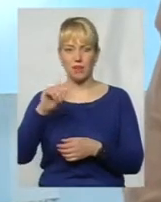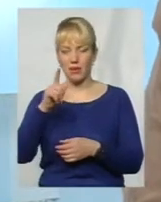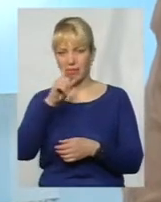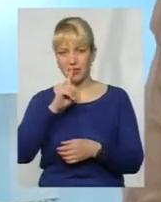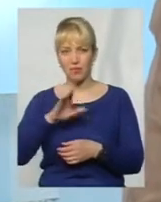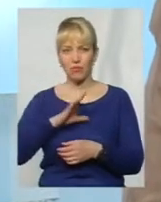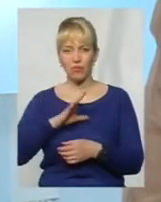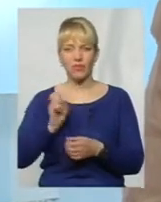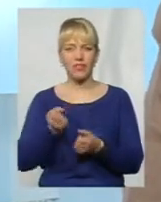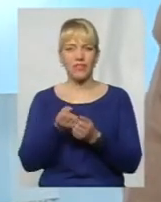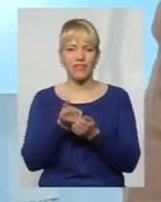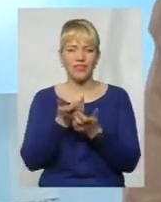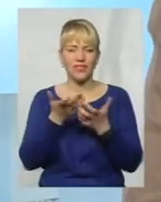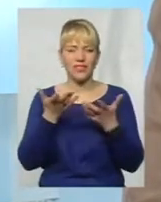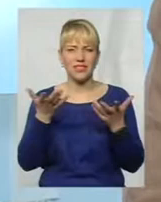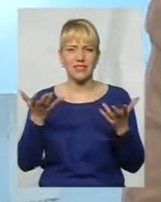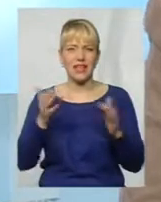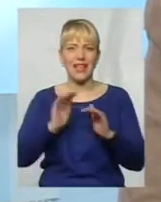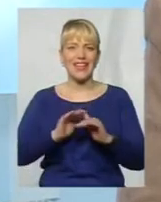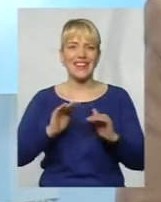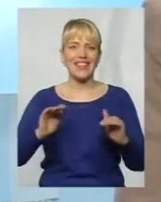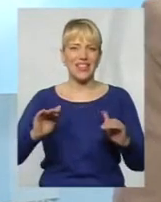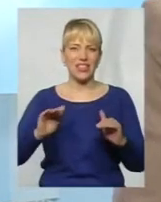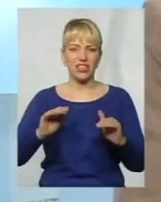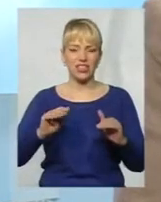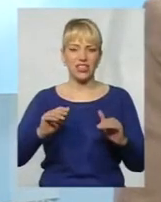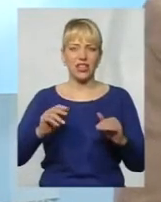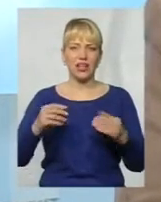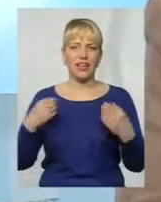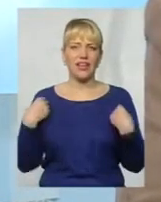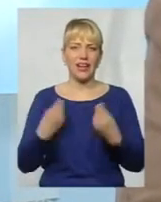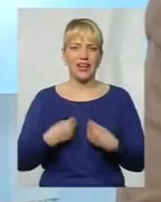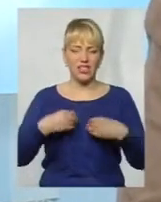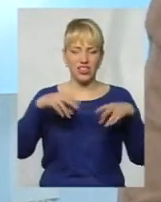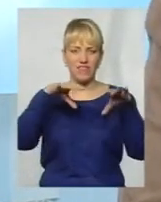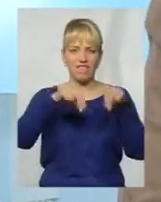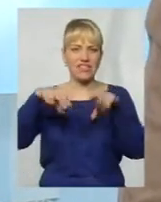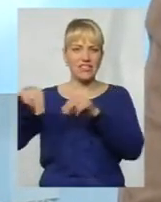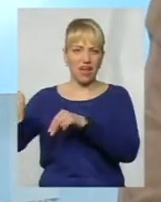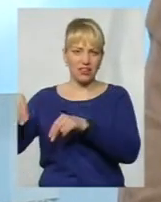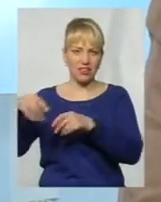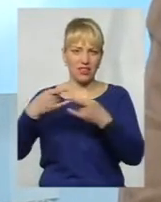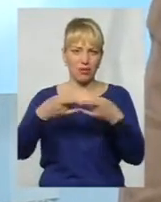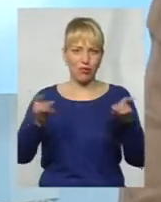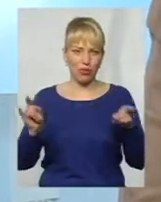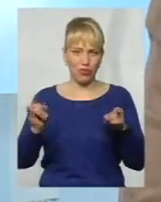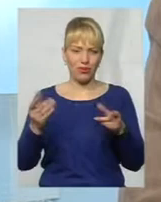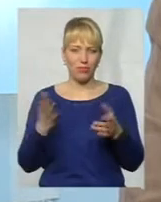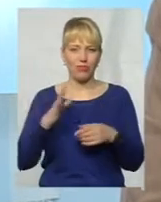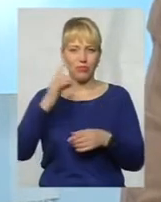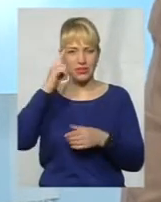вицвівши дитячі речі. От я, мені дуже запомнилось, якийсь висів